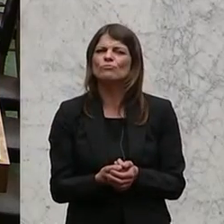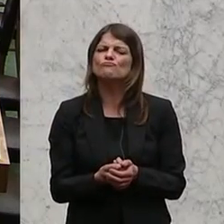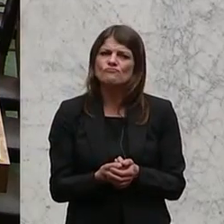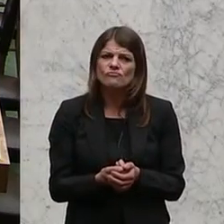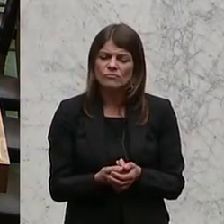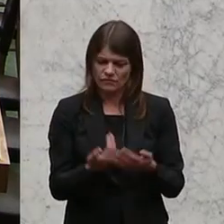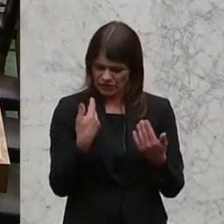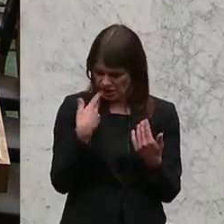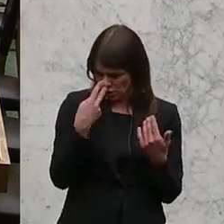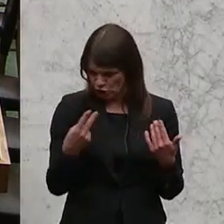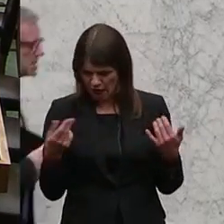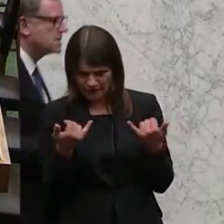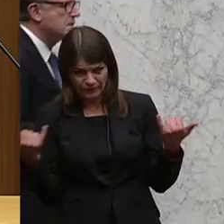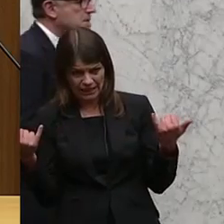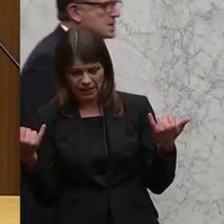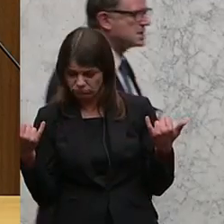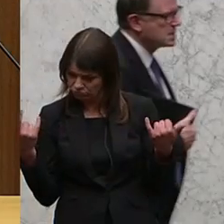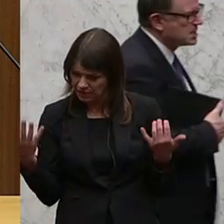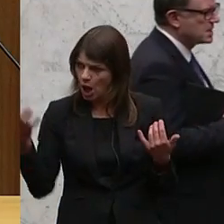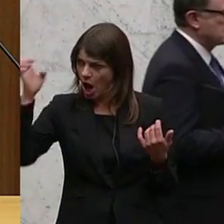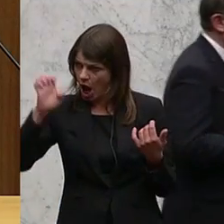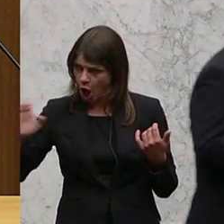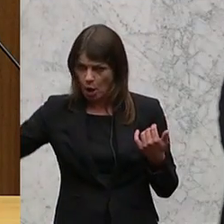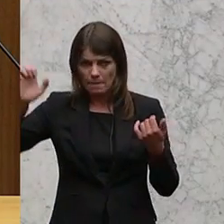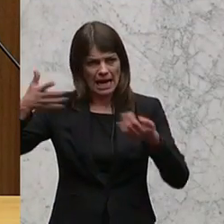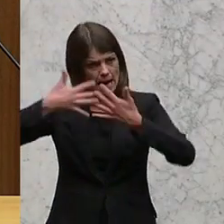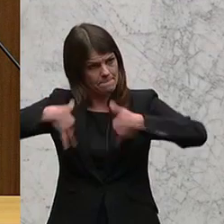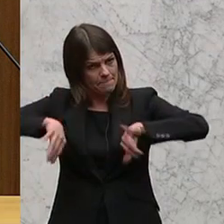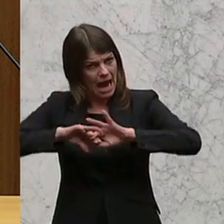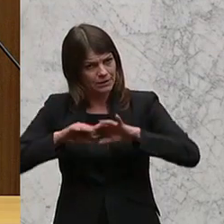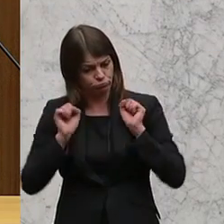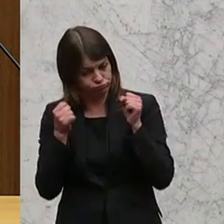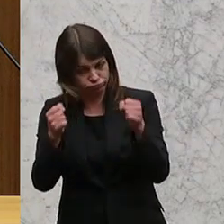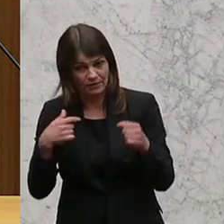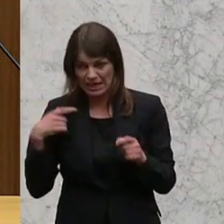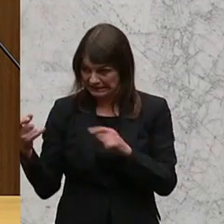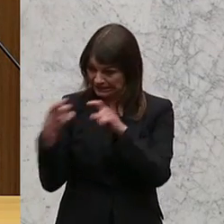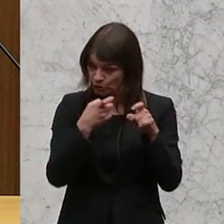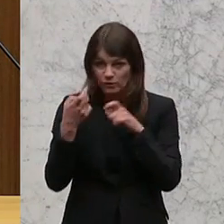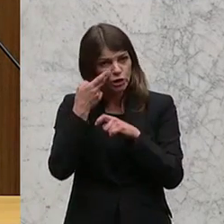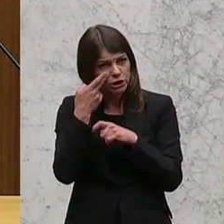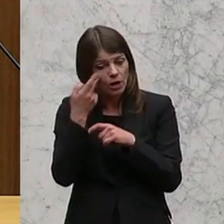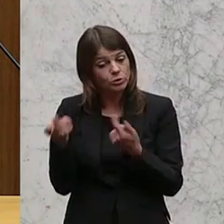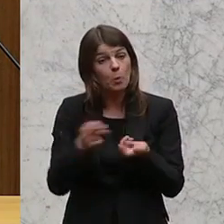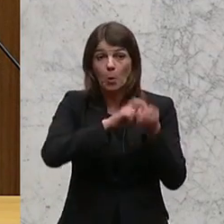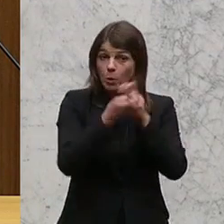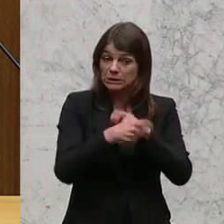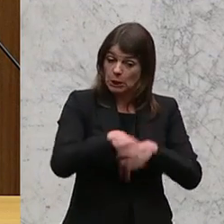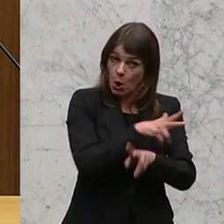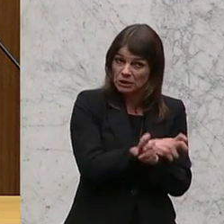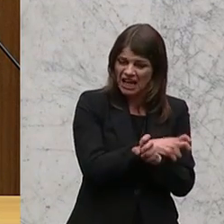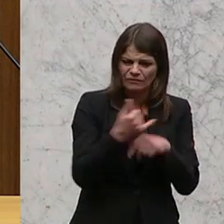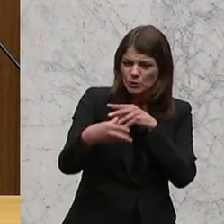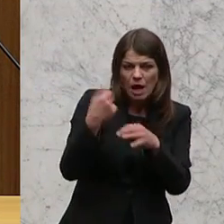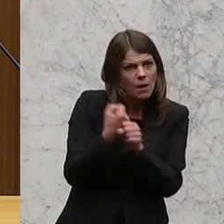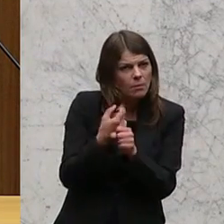Zusammenwirken der europäischen gemeinsamen Anstrengungen diskutieren, die Umsetzung in Österreich, das Zusammenwirken mit